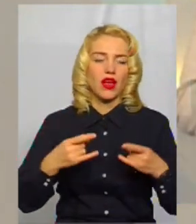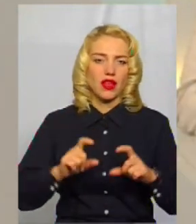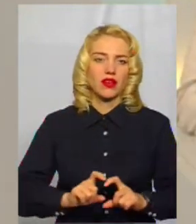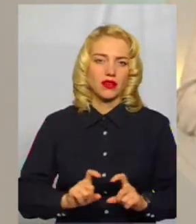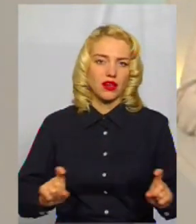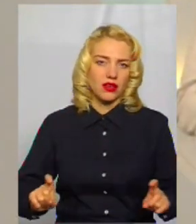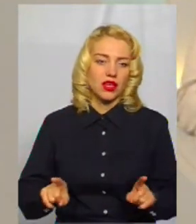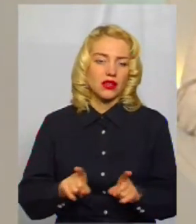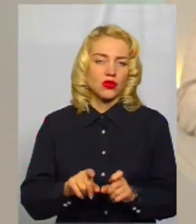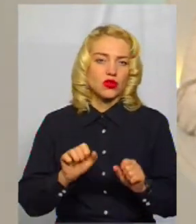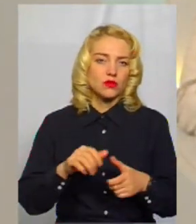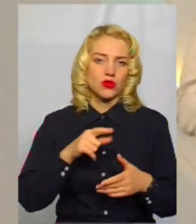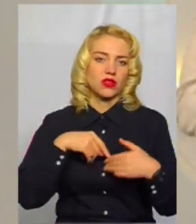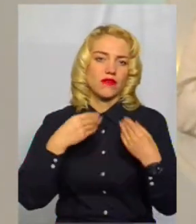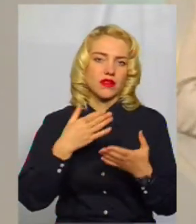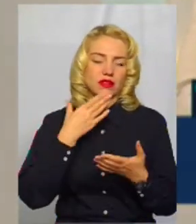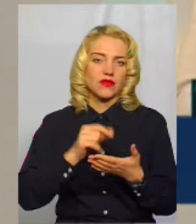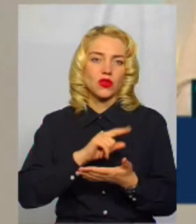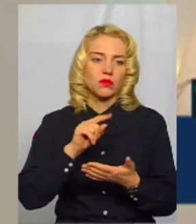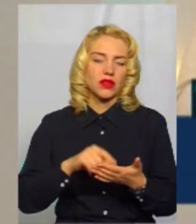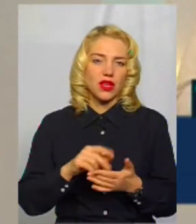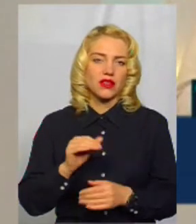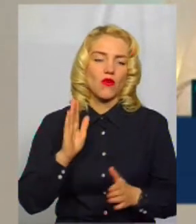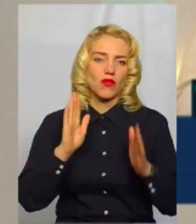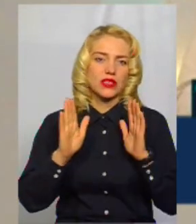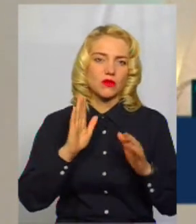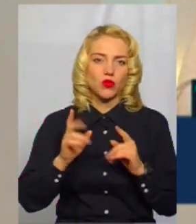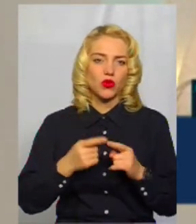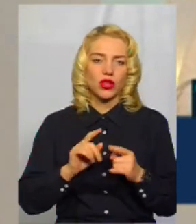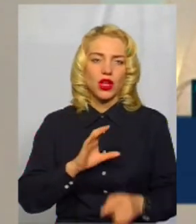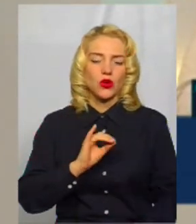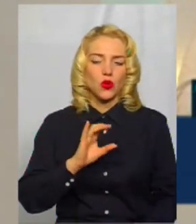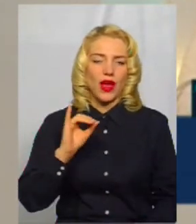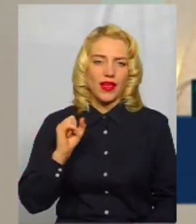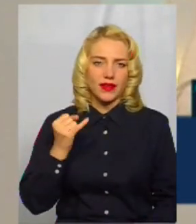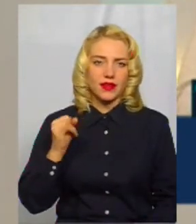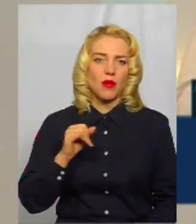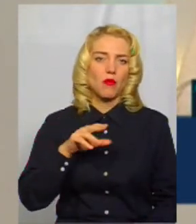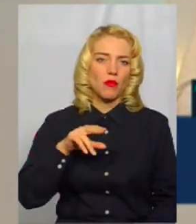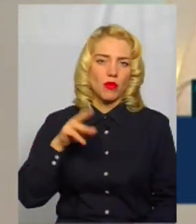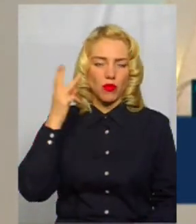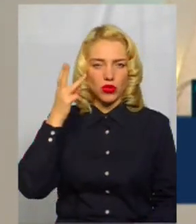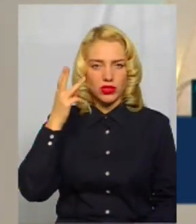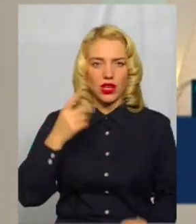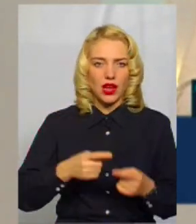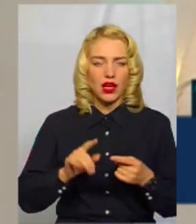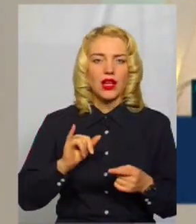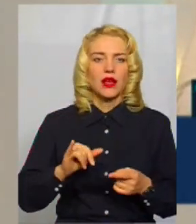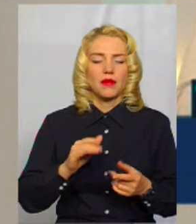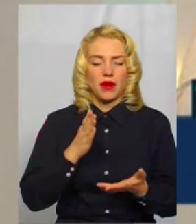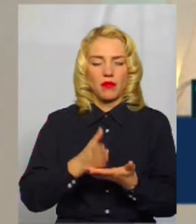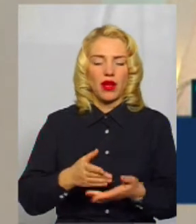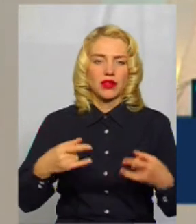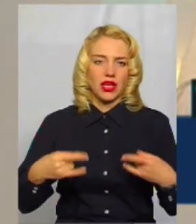Також можете ставити свої питання у Фейсбуці на сторінці UA Поділля під прямою трансляцією нашої